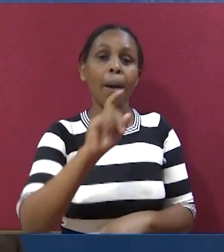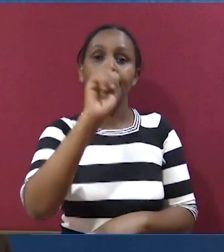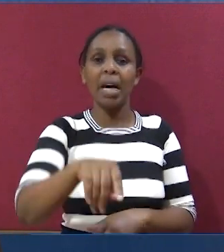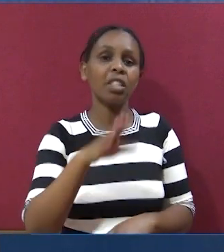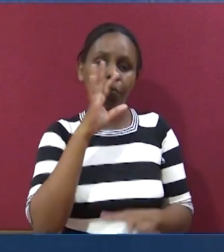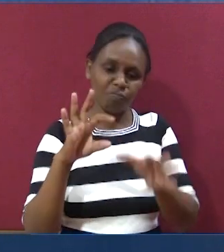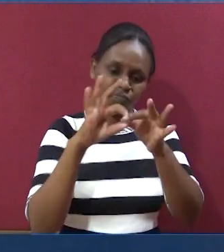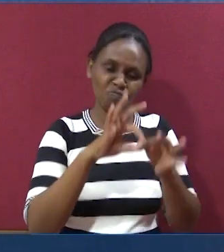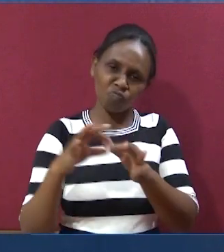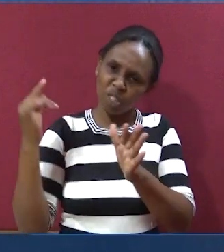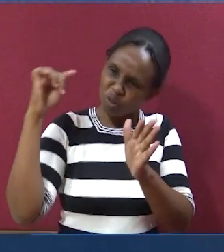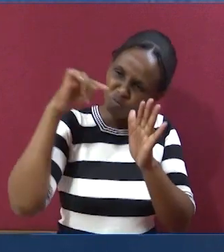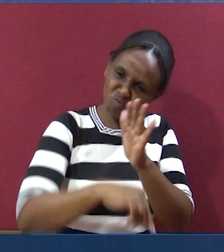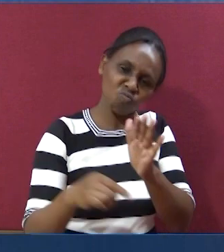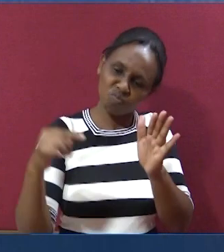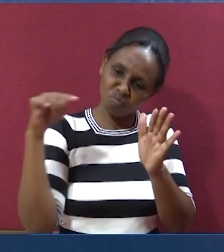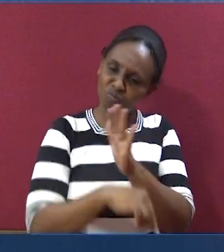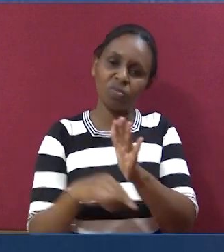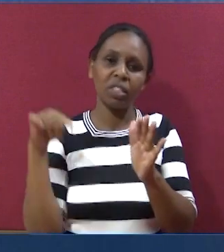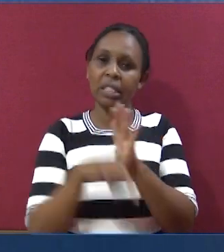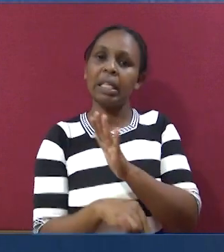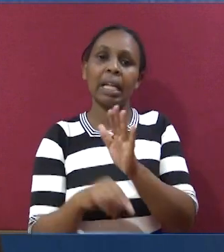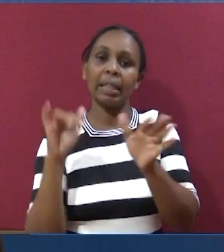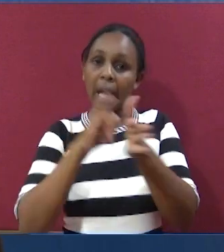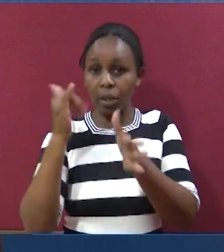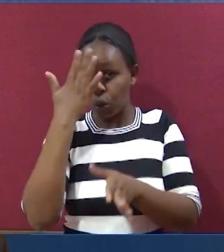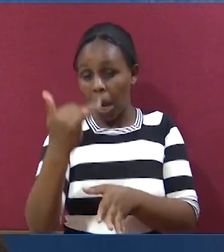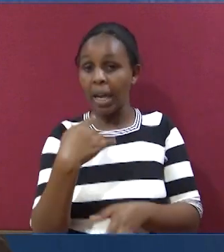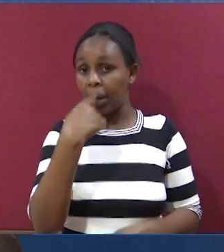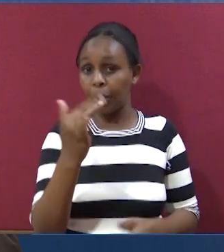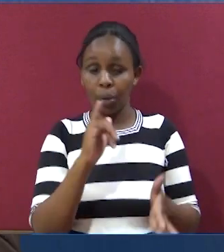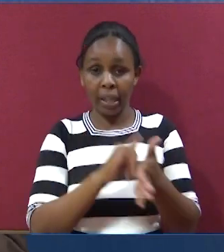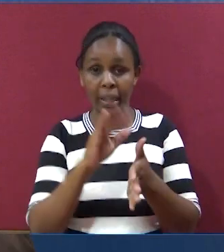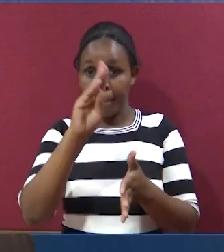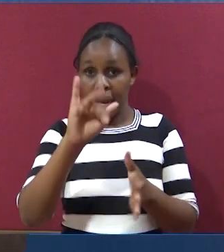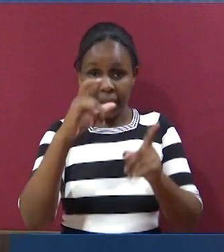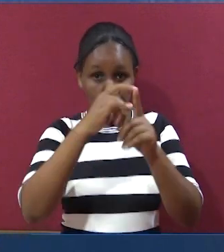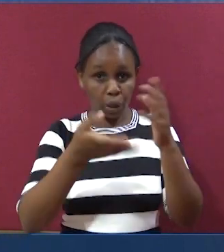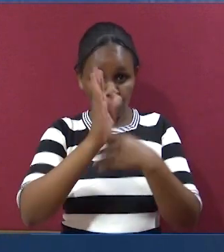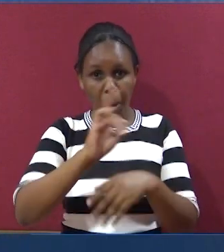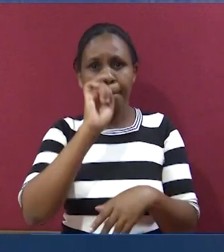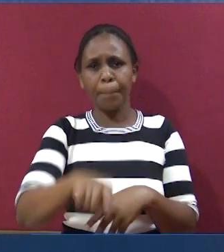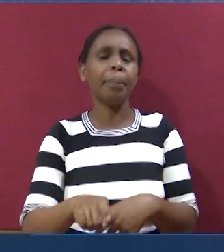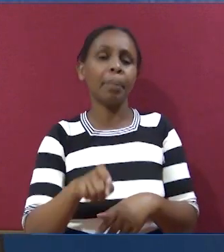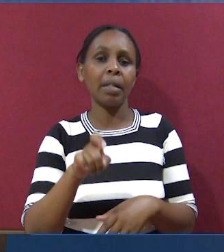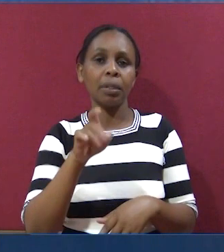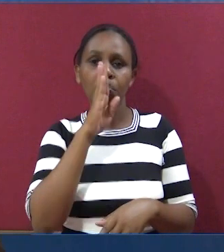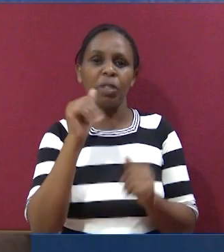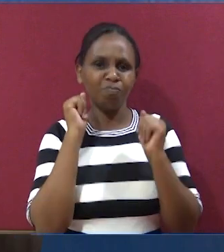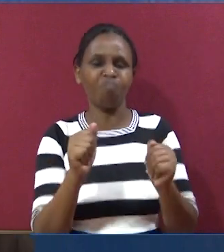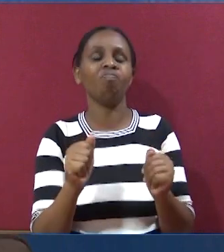atembea, akiwa, ameungana na yeye, kwa undani, kabisa, kabisa. Na ndiyo sababu, anambiwa na neno la buwana,